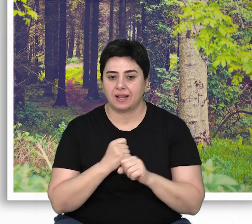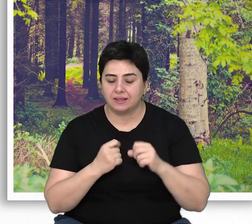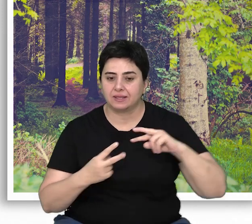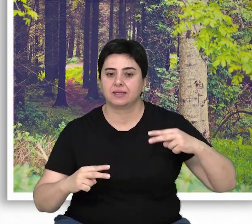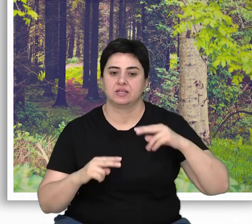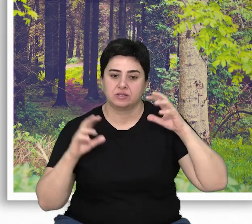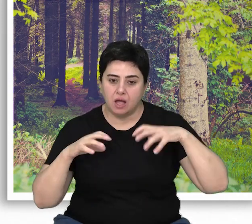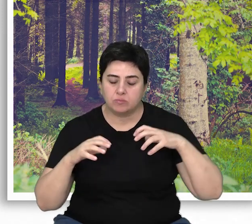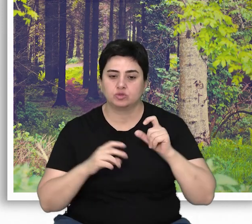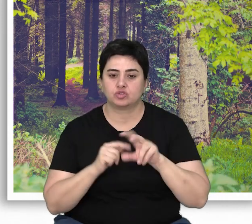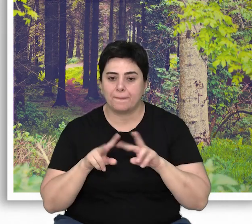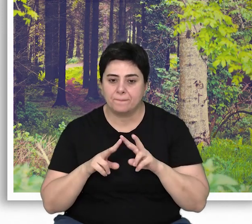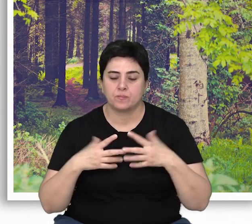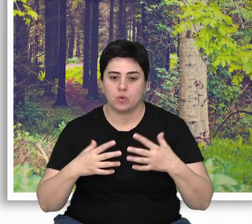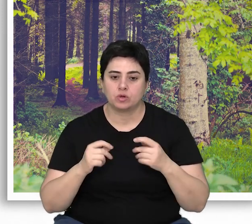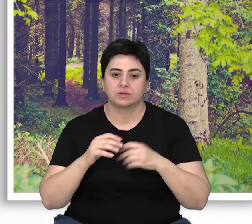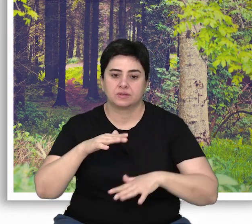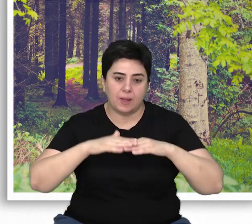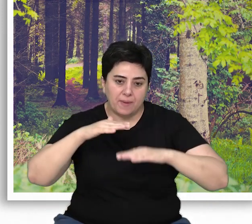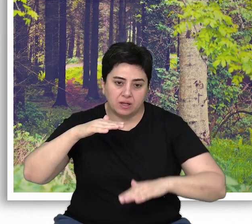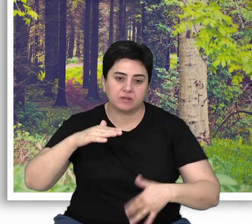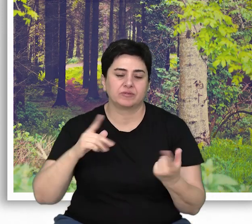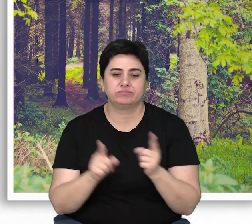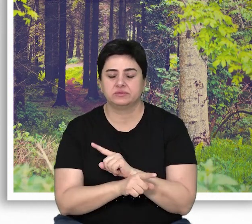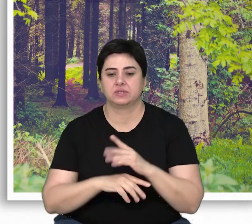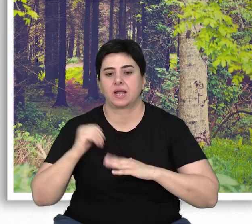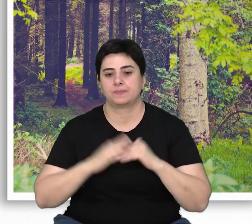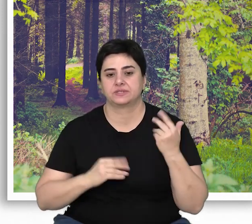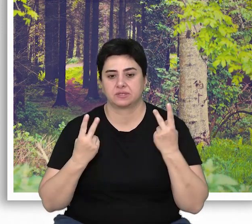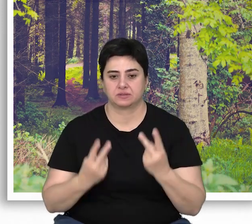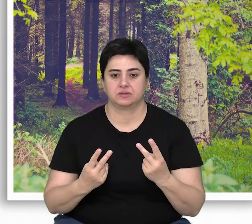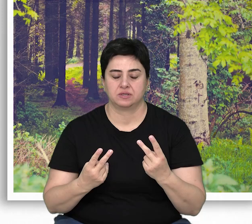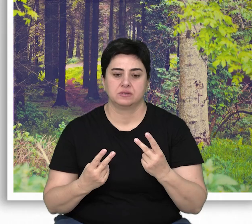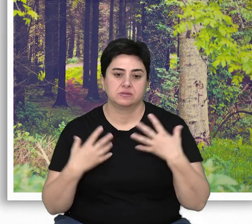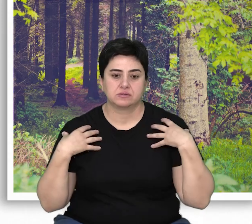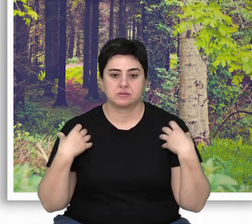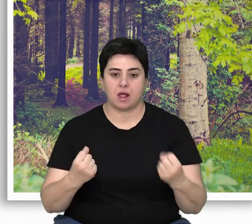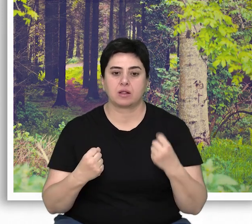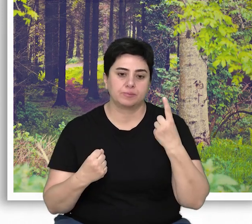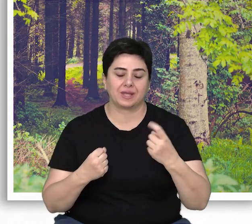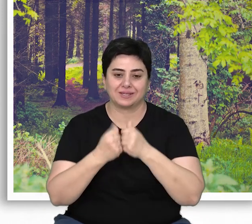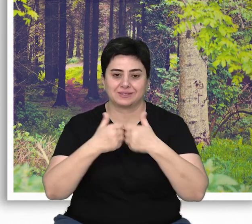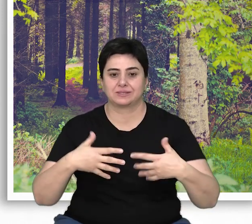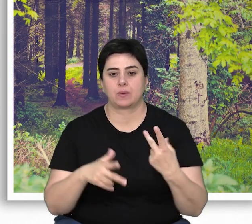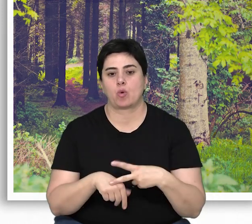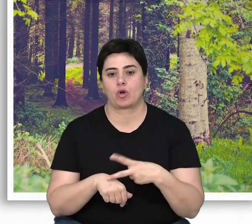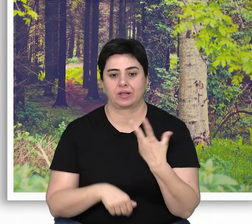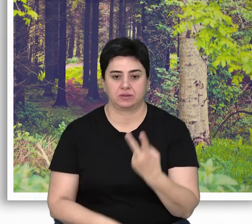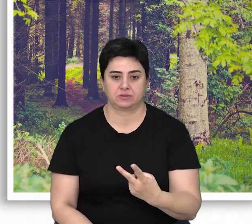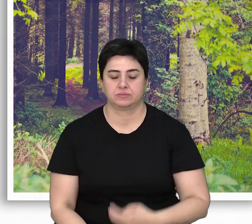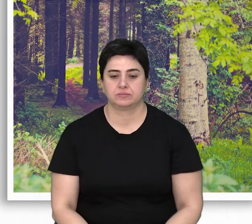genetik, yaş, çap, boy, tabakalılık ve pek çok yapısal özellikleriyle sağlıklı bir ekosistemin